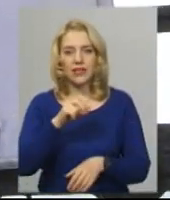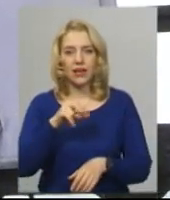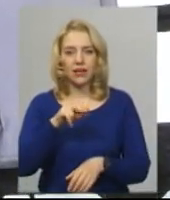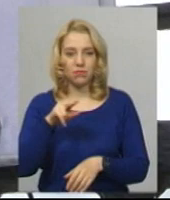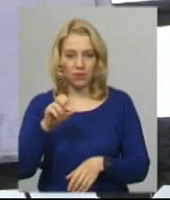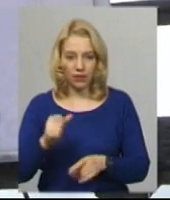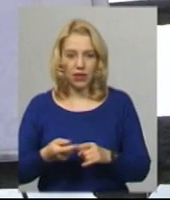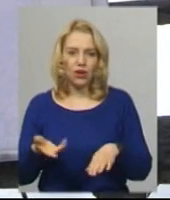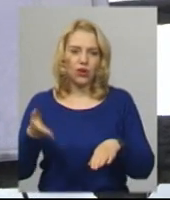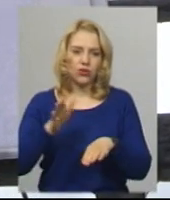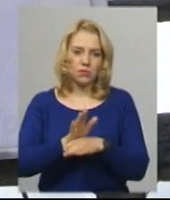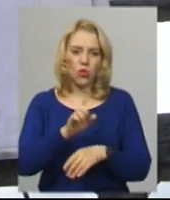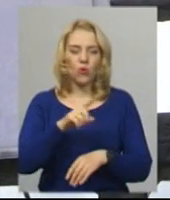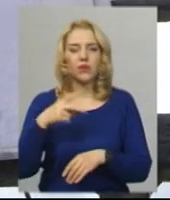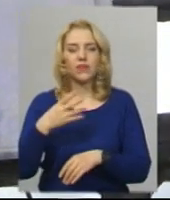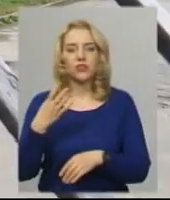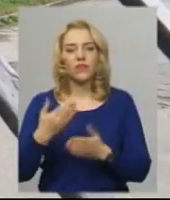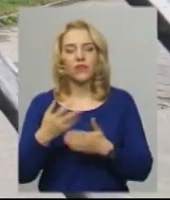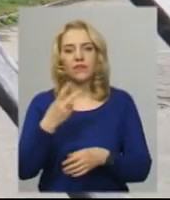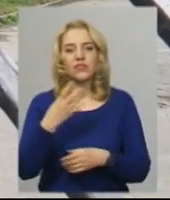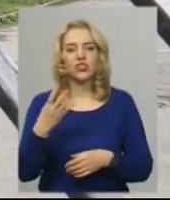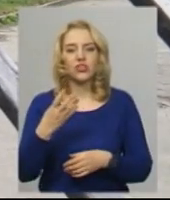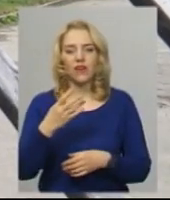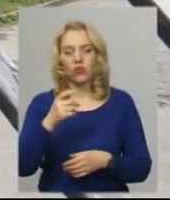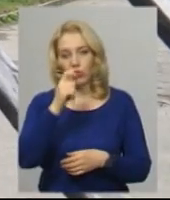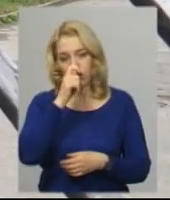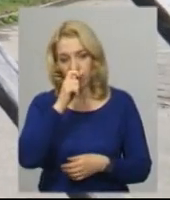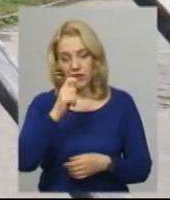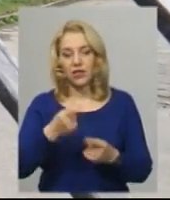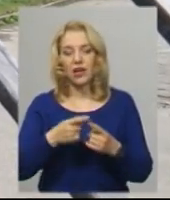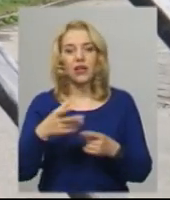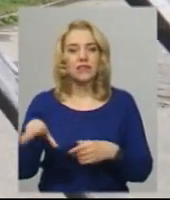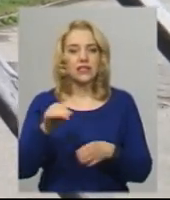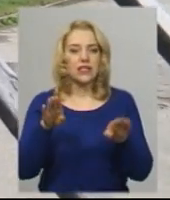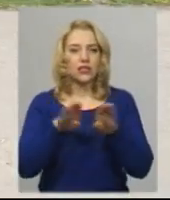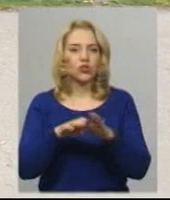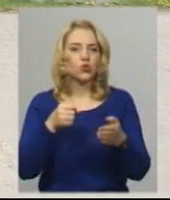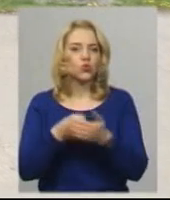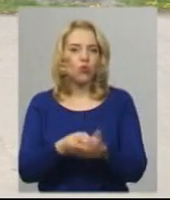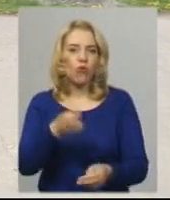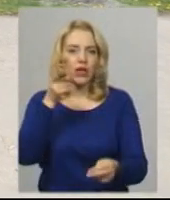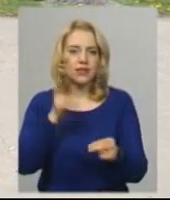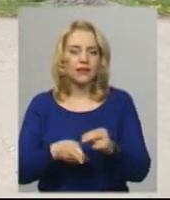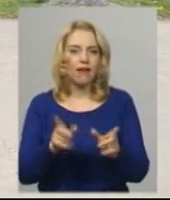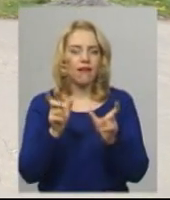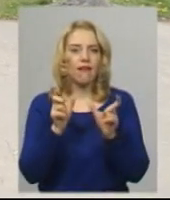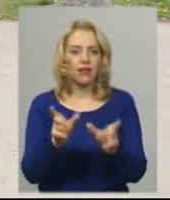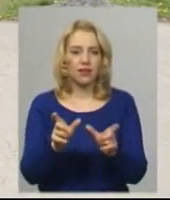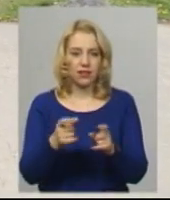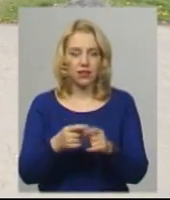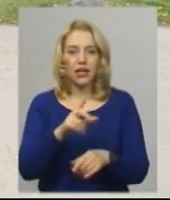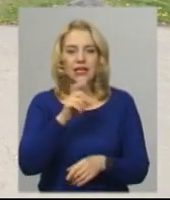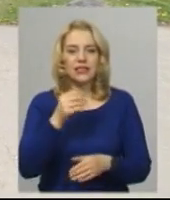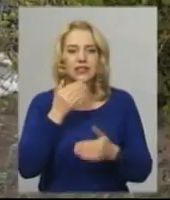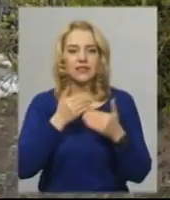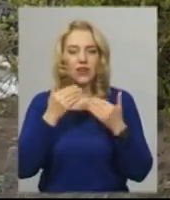ради номер 24 від 23 квітня 2020 року кладовища зачинені до кінця карантину. Додає, за зверненням Духовенства міста,